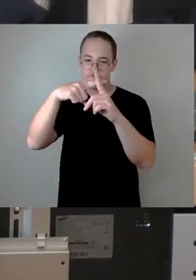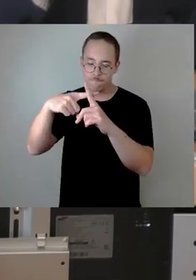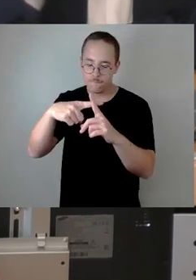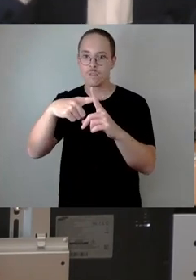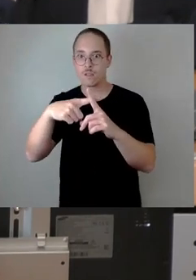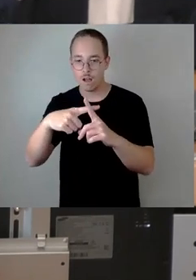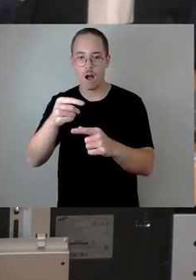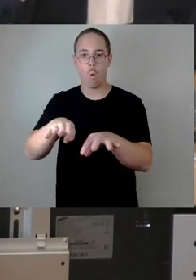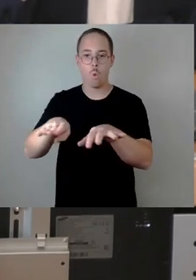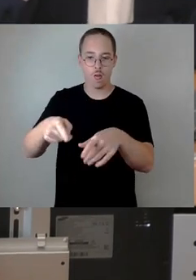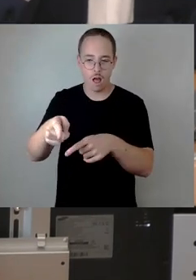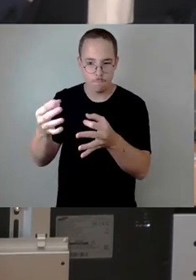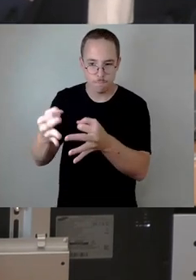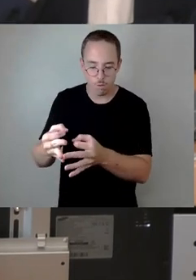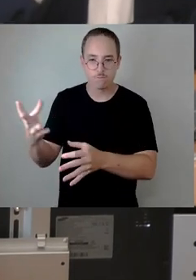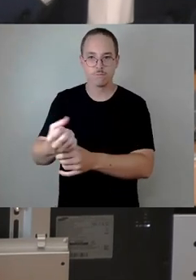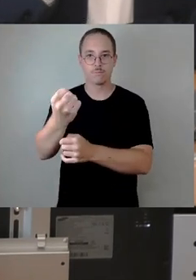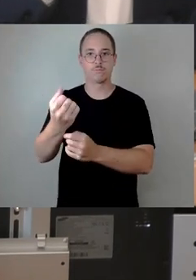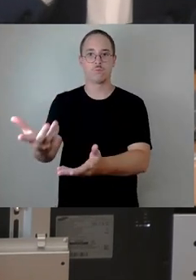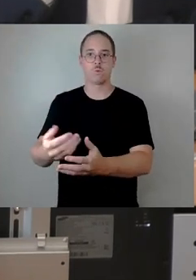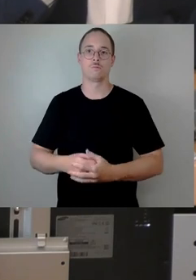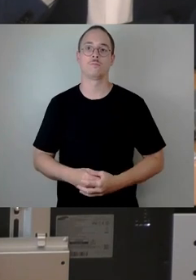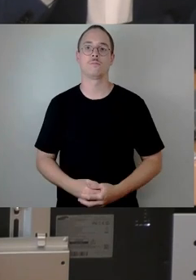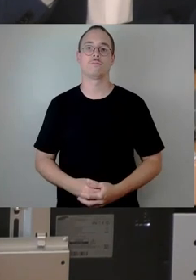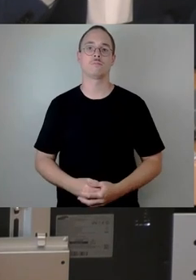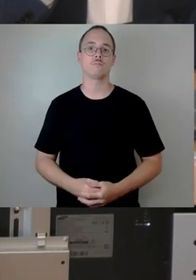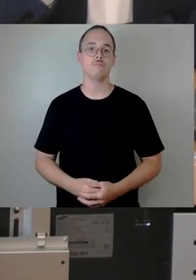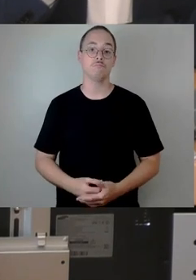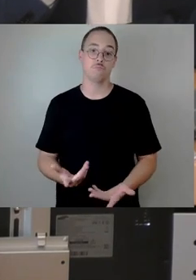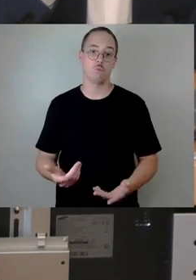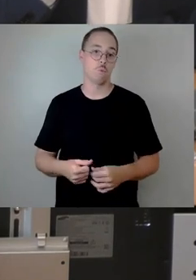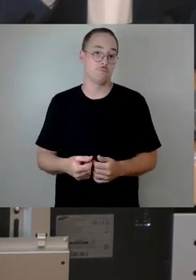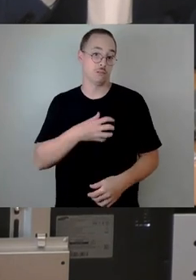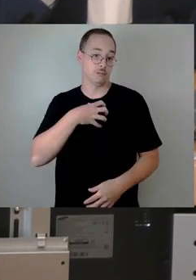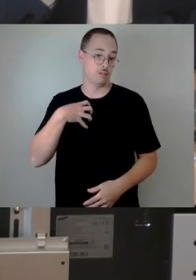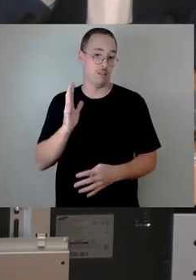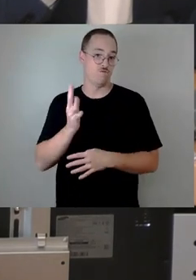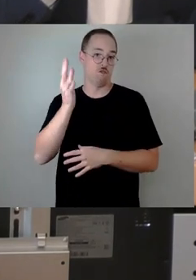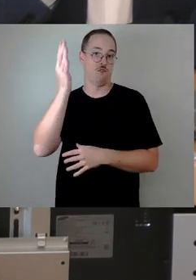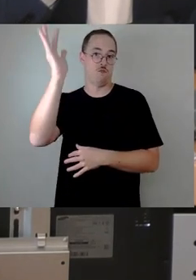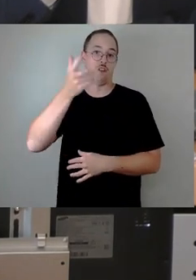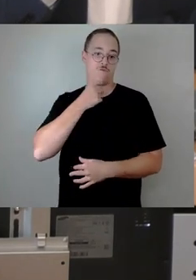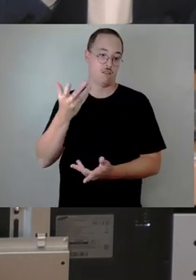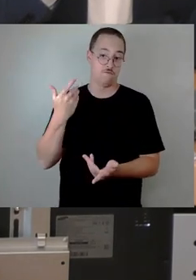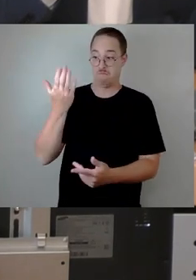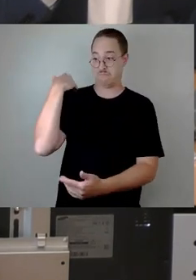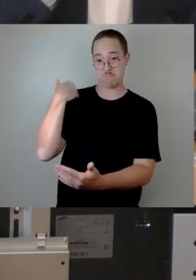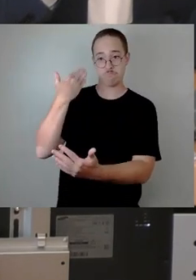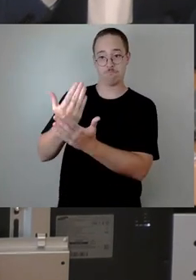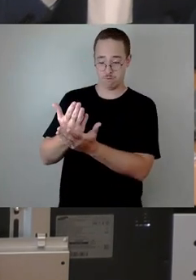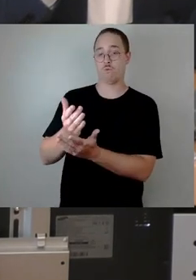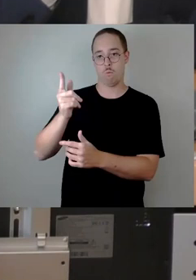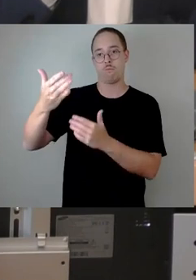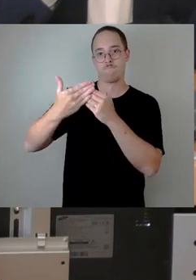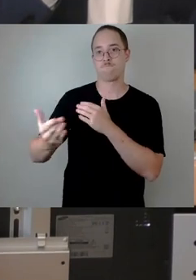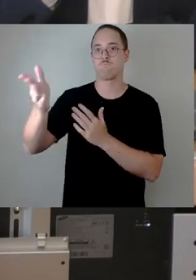eine wirtschaftliche Erfolgsgeschichte schreiben kann. Dabei will ich Ihnen schon eines mit auf den Weg geben. Noch